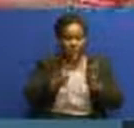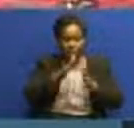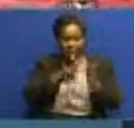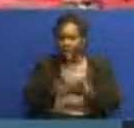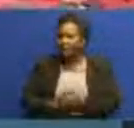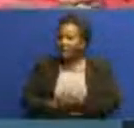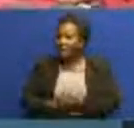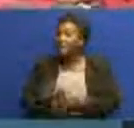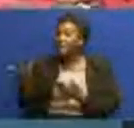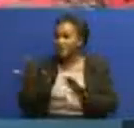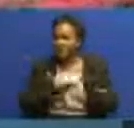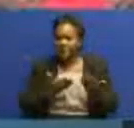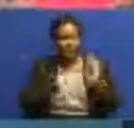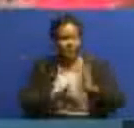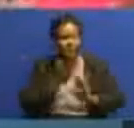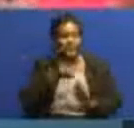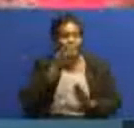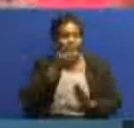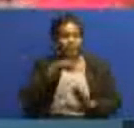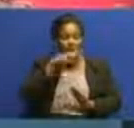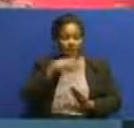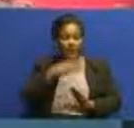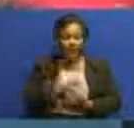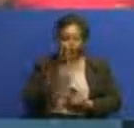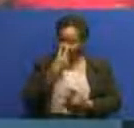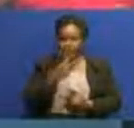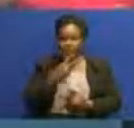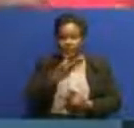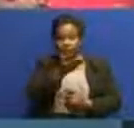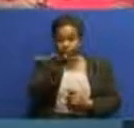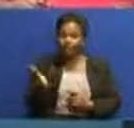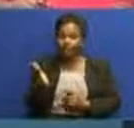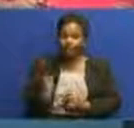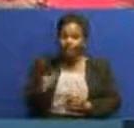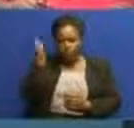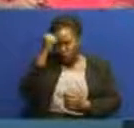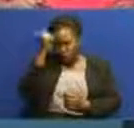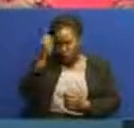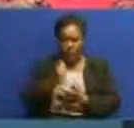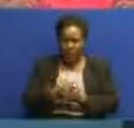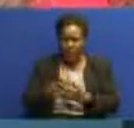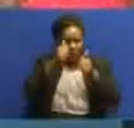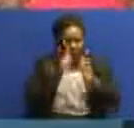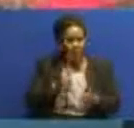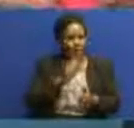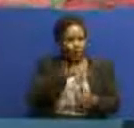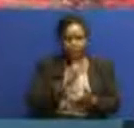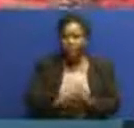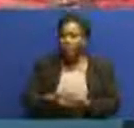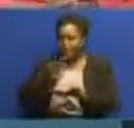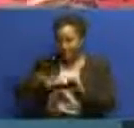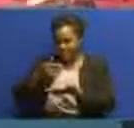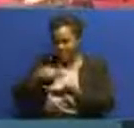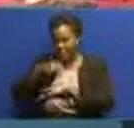Asante na tuanze tarifa yetu ya habari. Tazamaji wa TBC wa nikumbuka. Mkalimani wa luhayalama hapa ni Jane Malumbu tukopa mujanae pia.